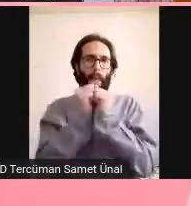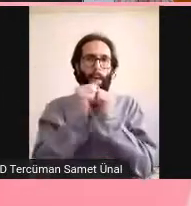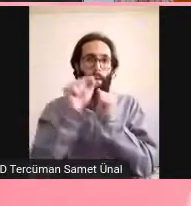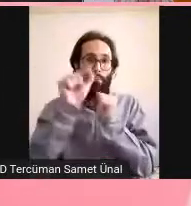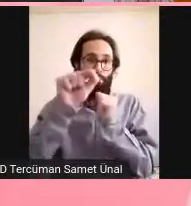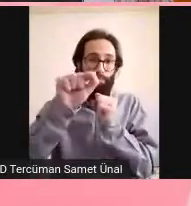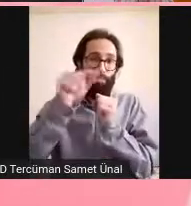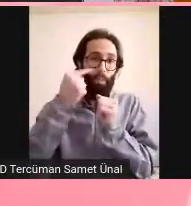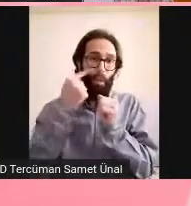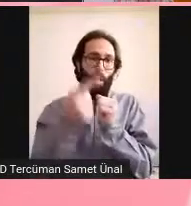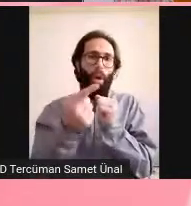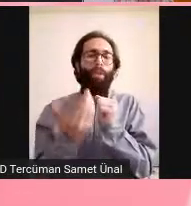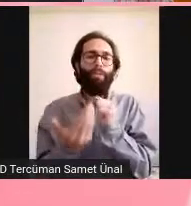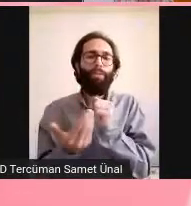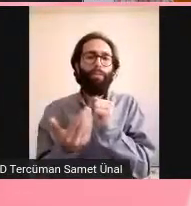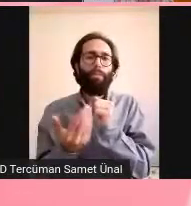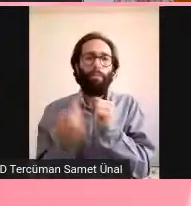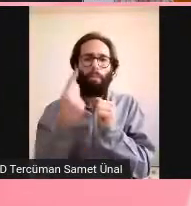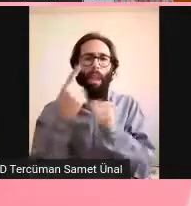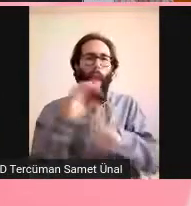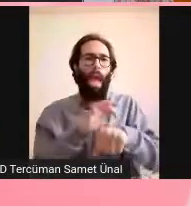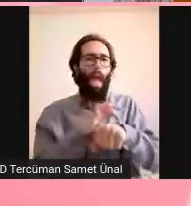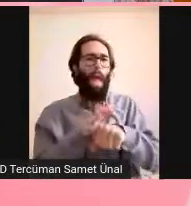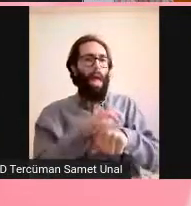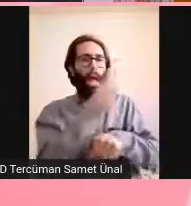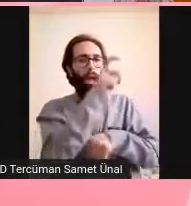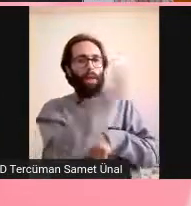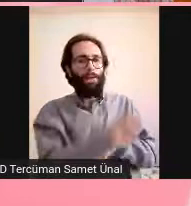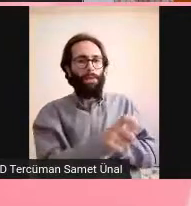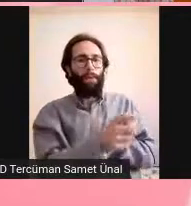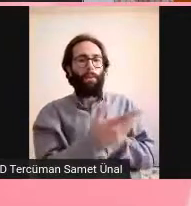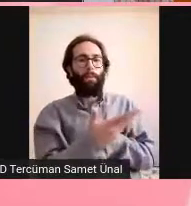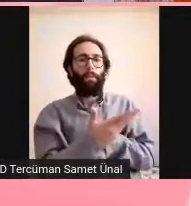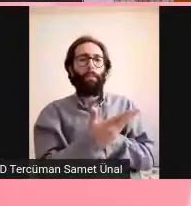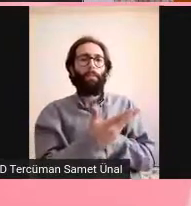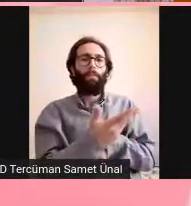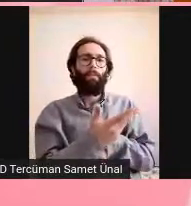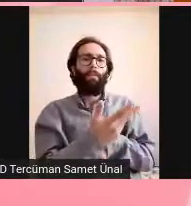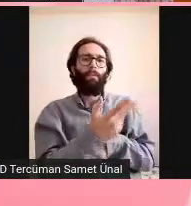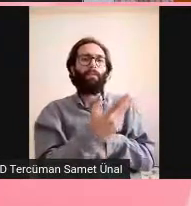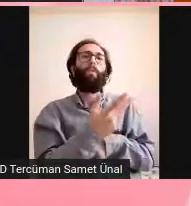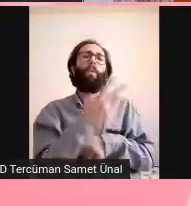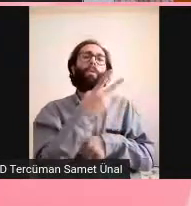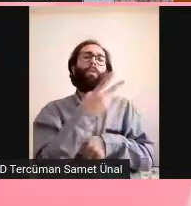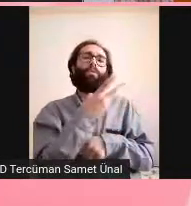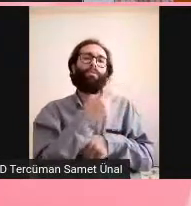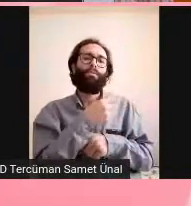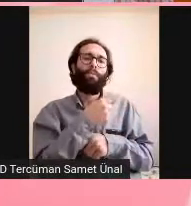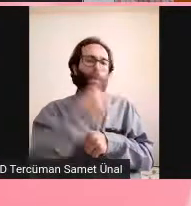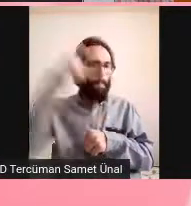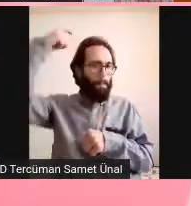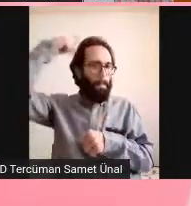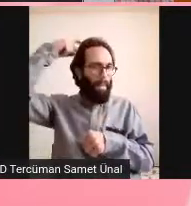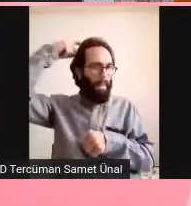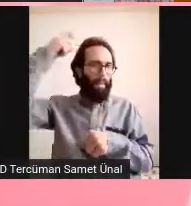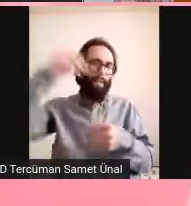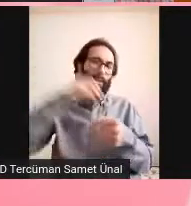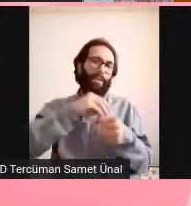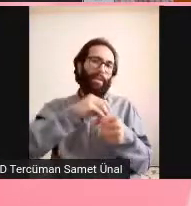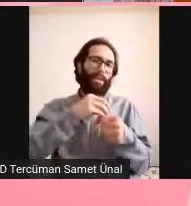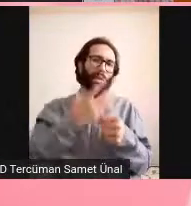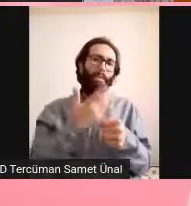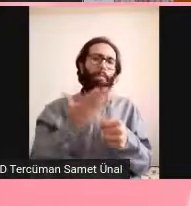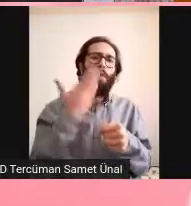şey alıyorsun mesela beyinden alzheimer'lı bir kişiden beyninden